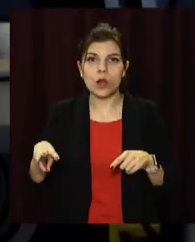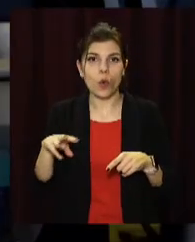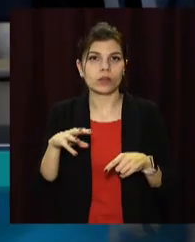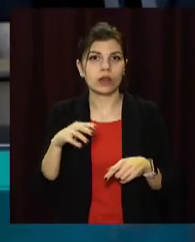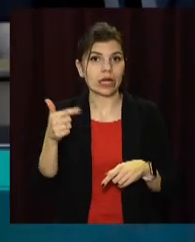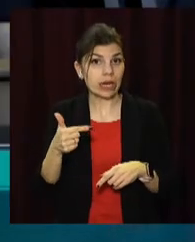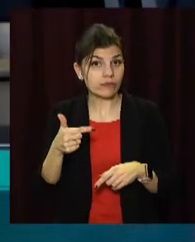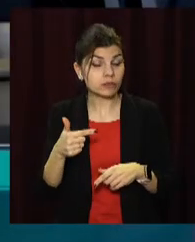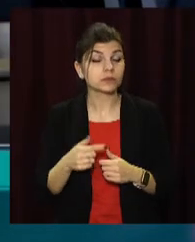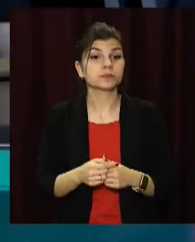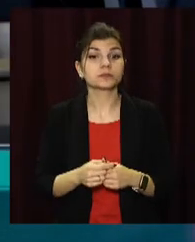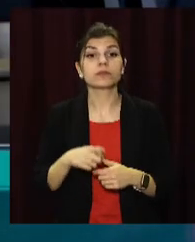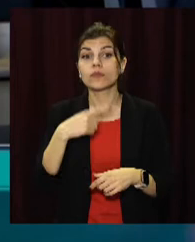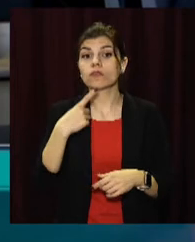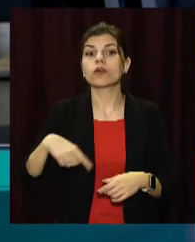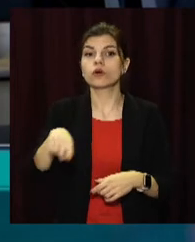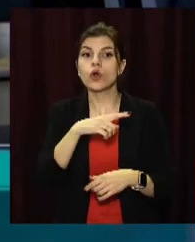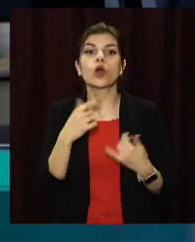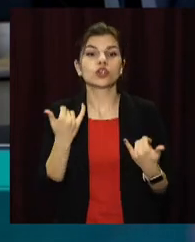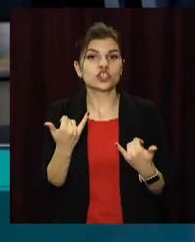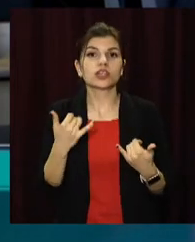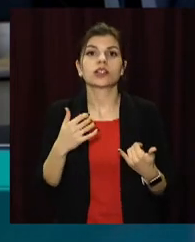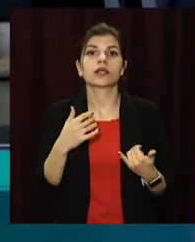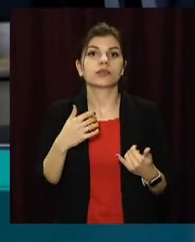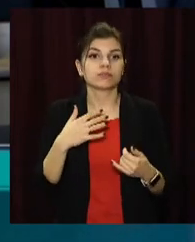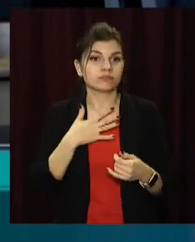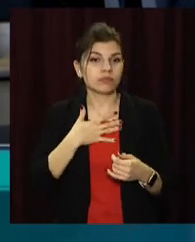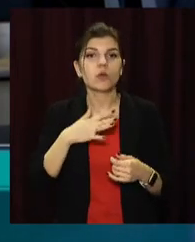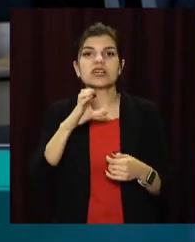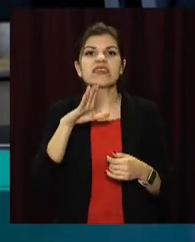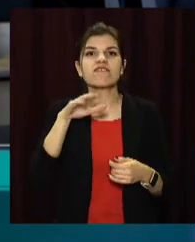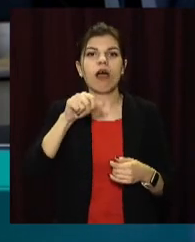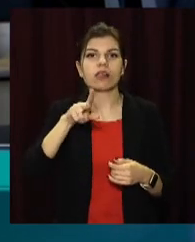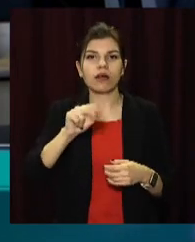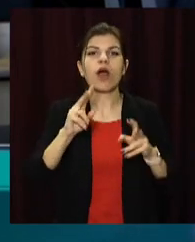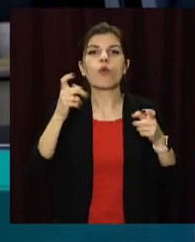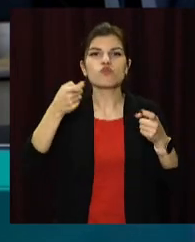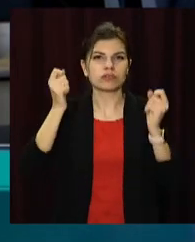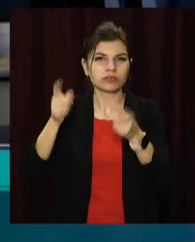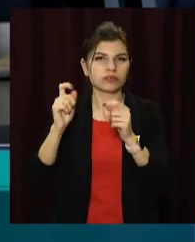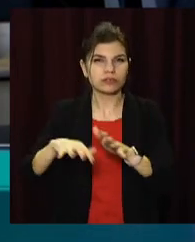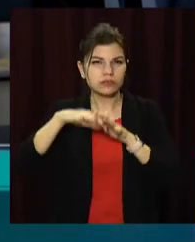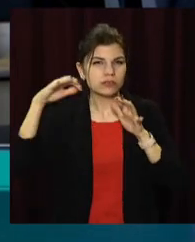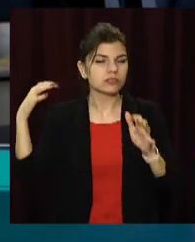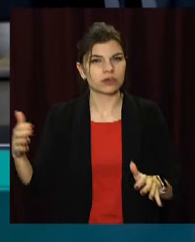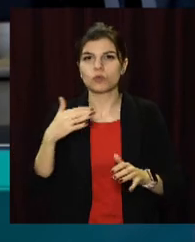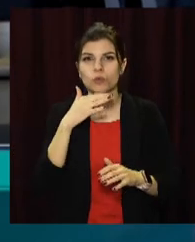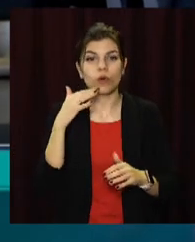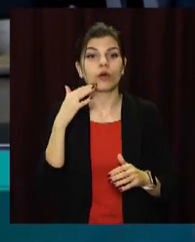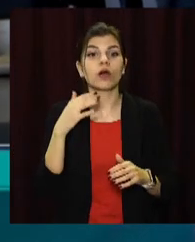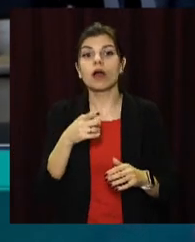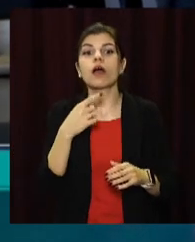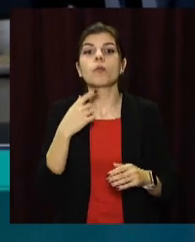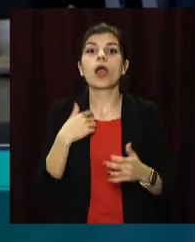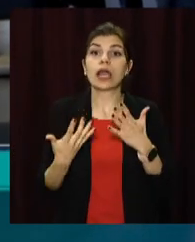Зазнательність нашого населення збирається найкращого. Свалки мають цикличний характер. Це не те, що якщо ми